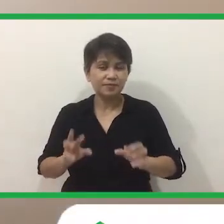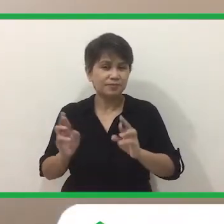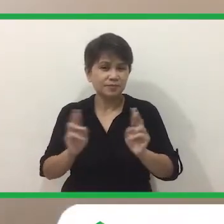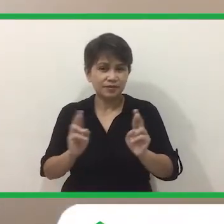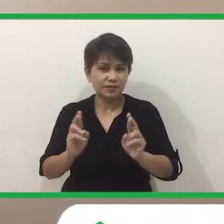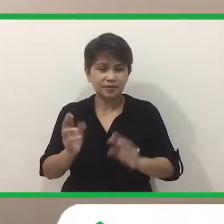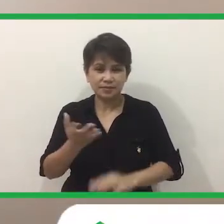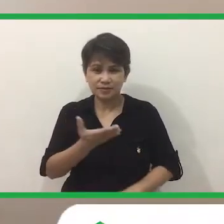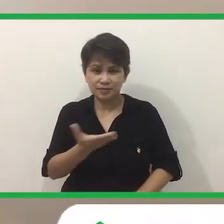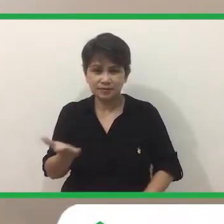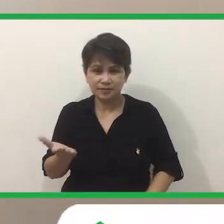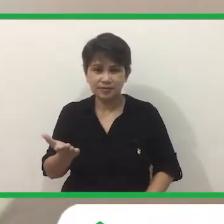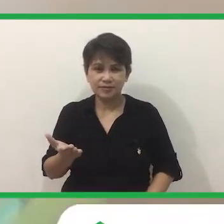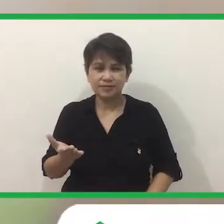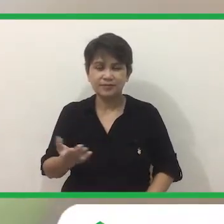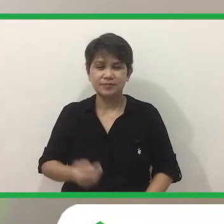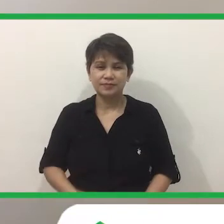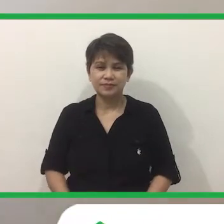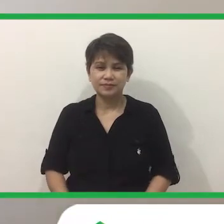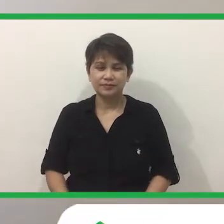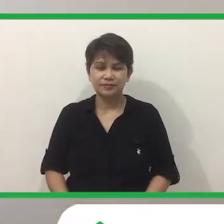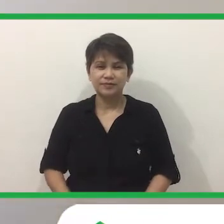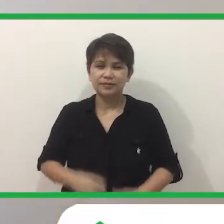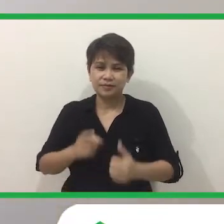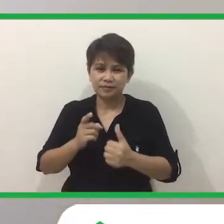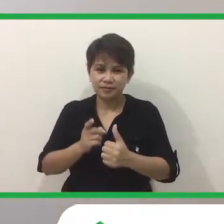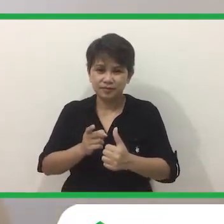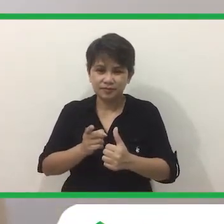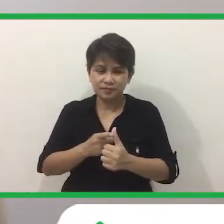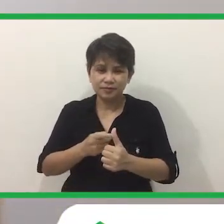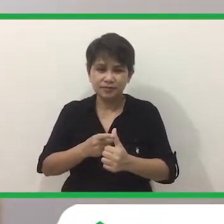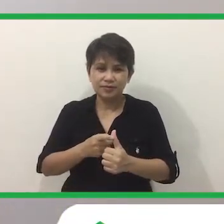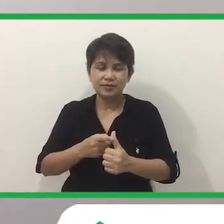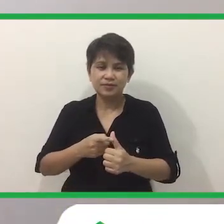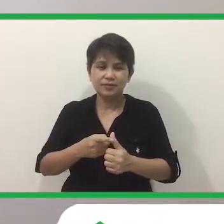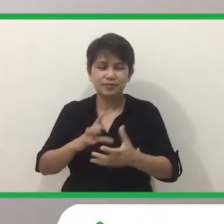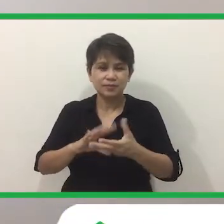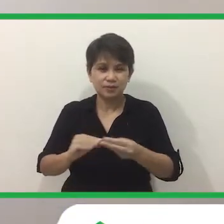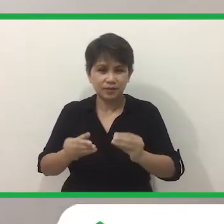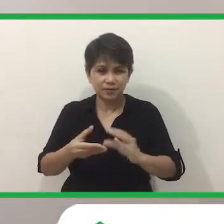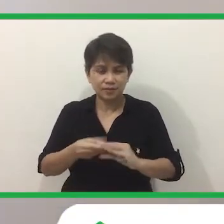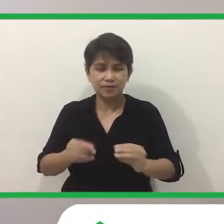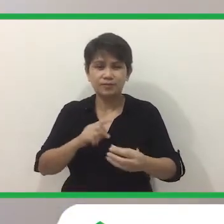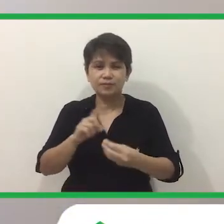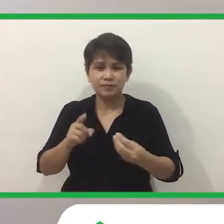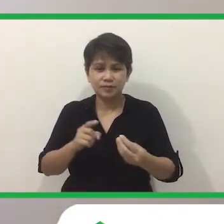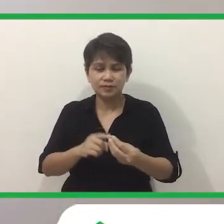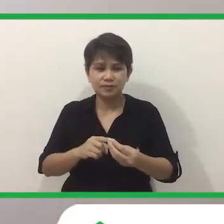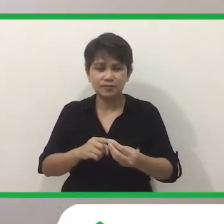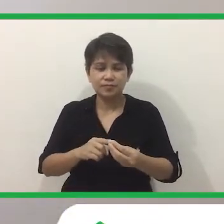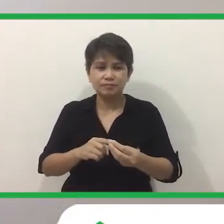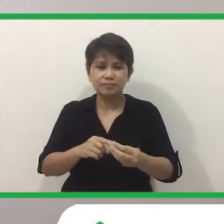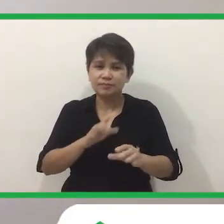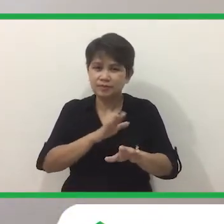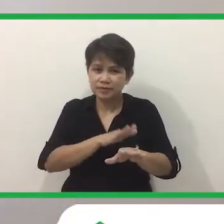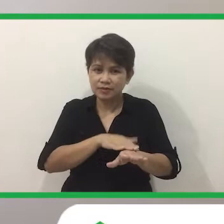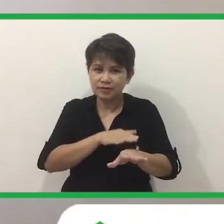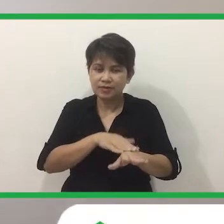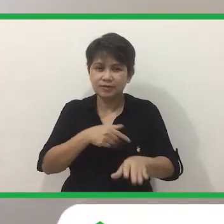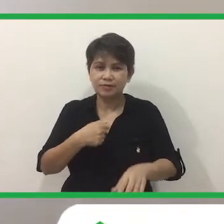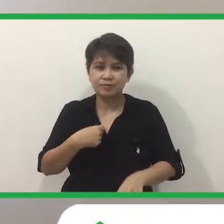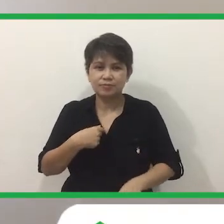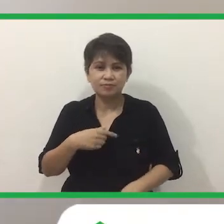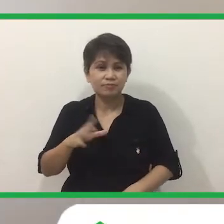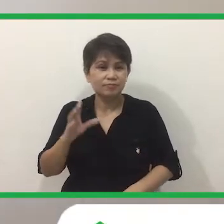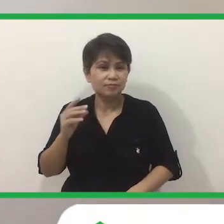handa na tayong makinig lahat. So, ang una nating kwento ay tungkol sa alaga kong aso